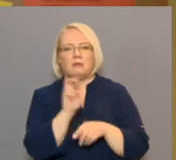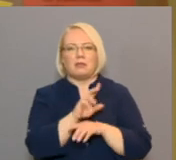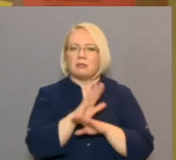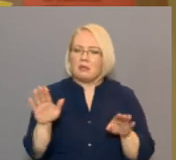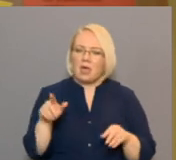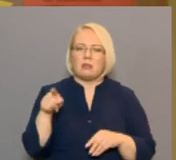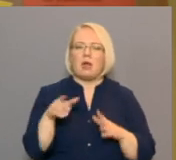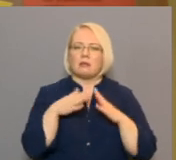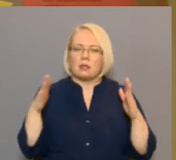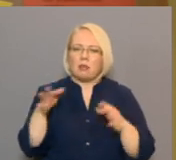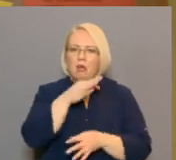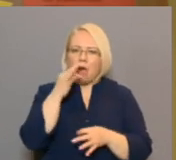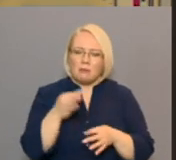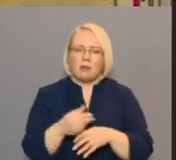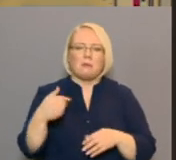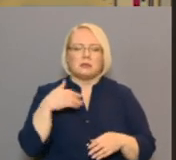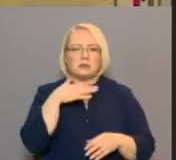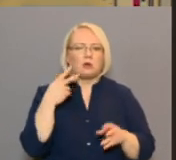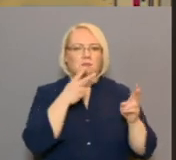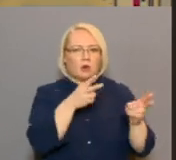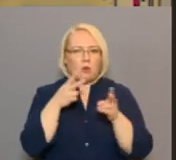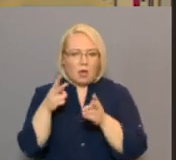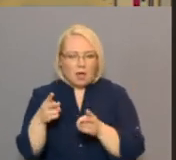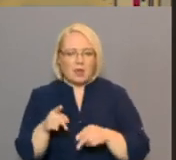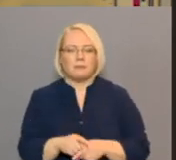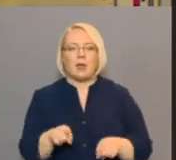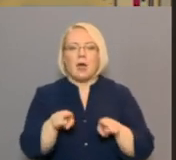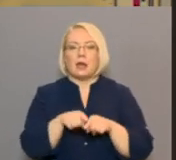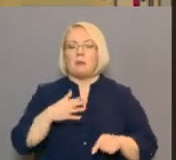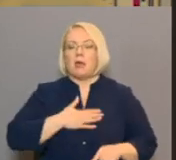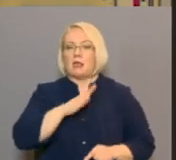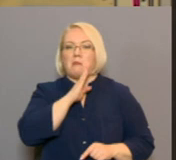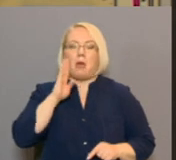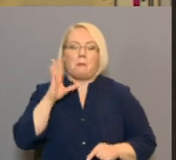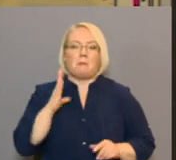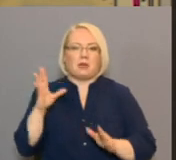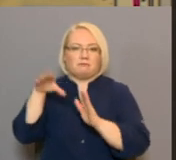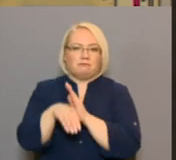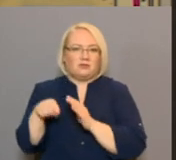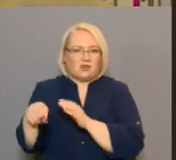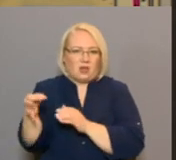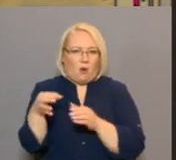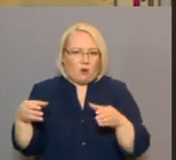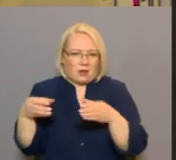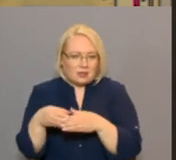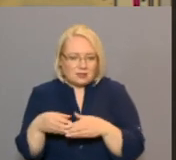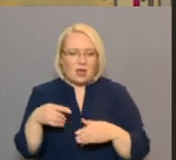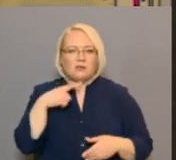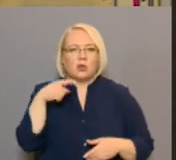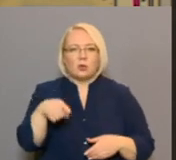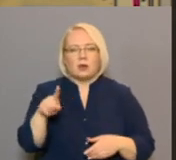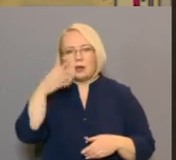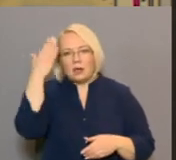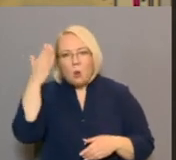atbildība, mēs daudz kur braukājam. Mana mamma nagrāk arī bija gaida, jo no bernības tas tiek, ka gaidā ir ļoti jautari,